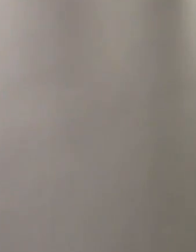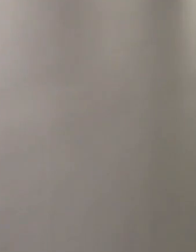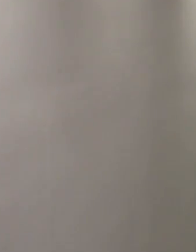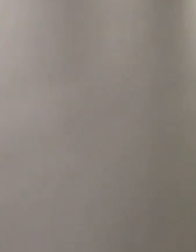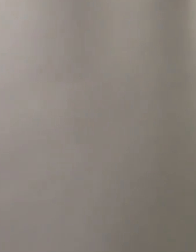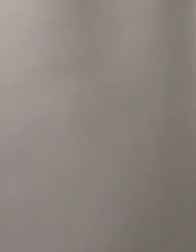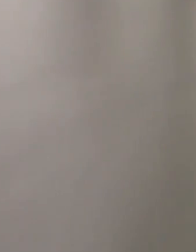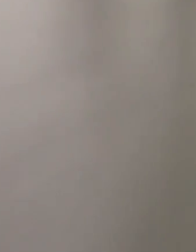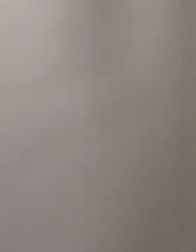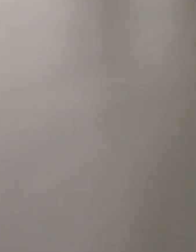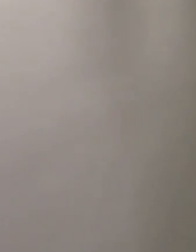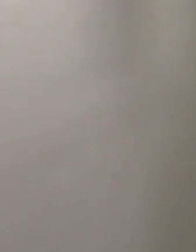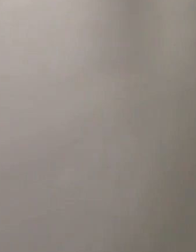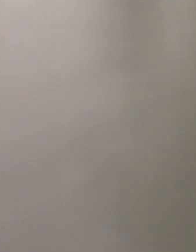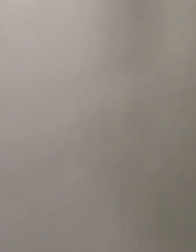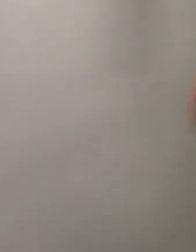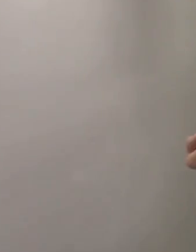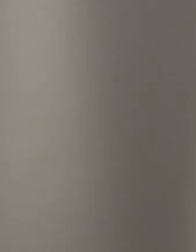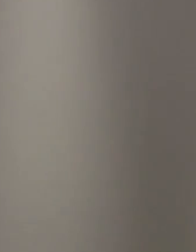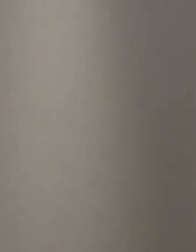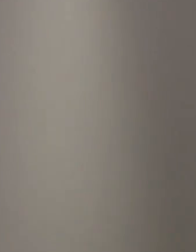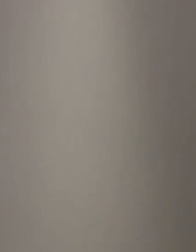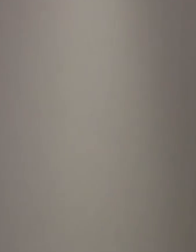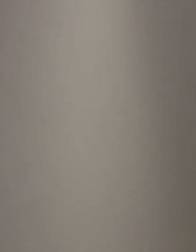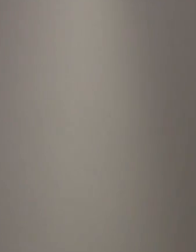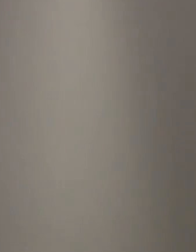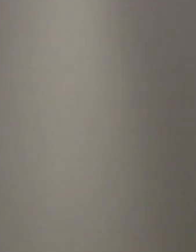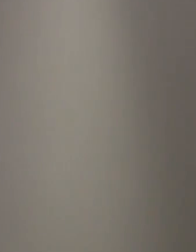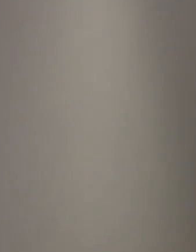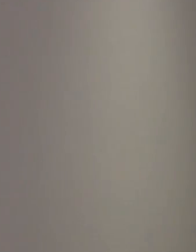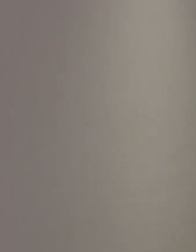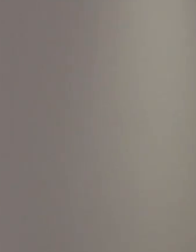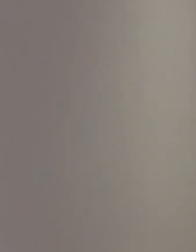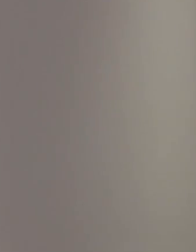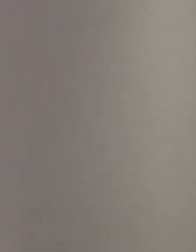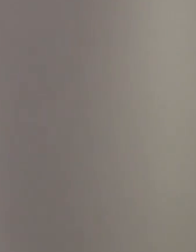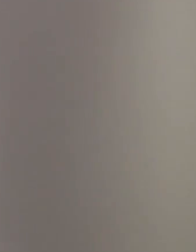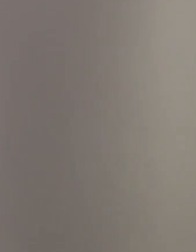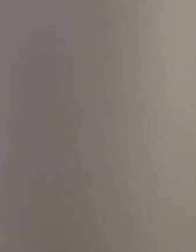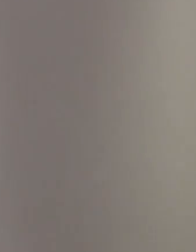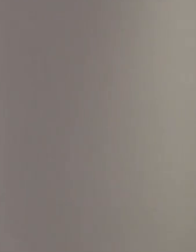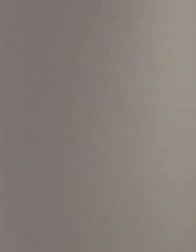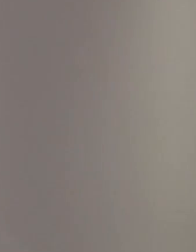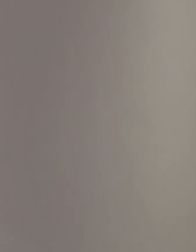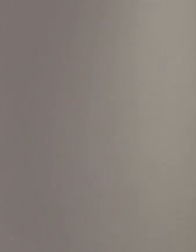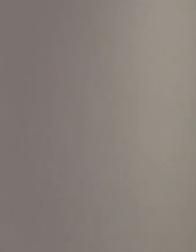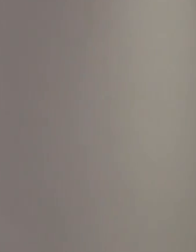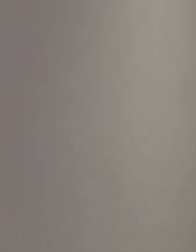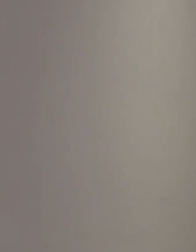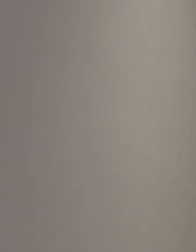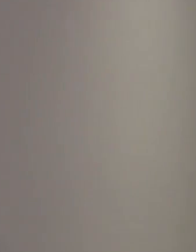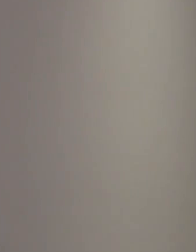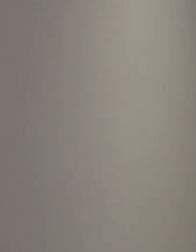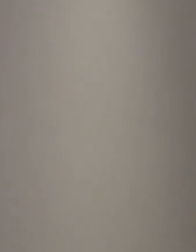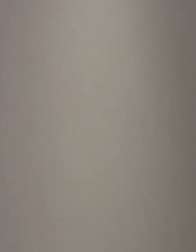בלי לחטוף גל שני, ולכן אנחנו לא. שר האוצר אמר היום שאם אנחנו רוצים לפתוח את א' ב' בקפסולות זה יעלה עוד שישה מיליארד